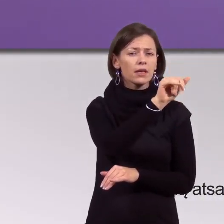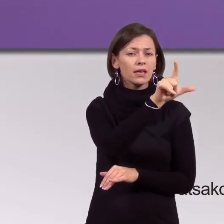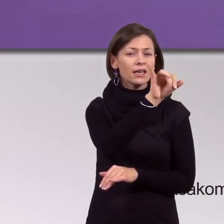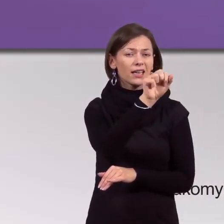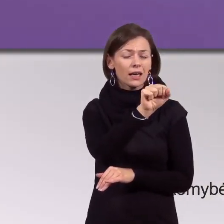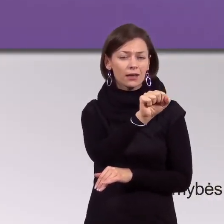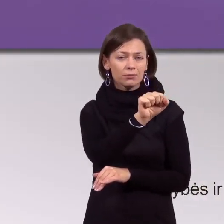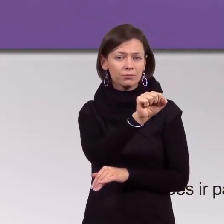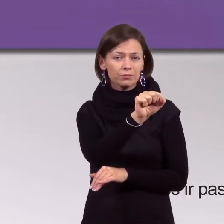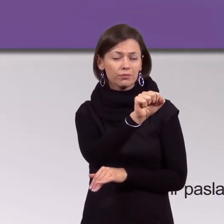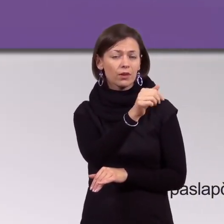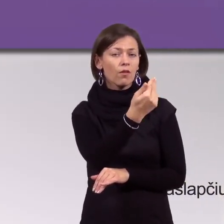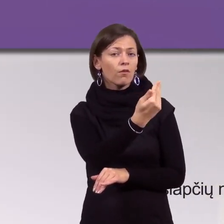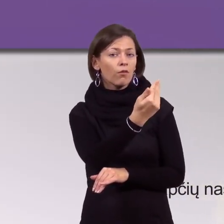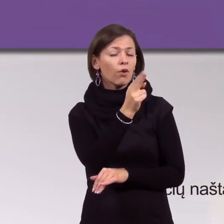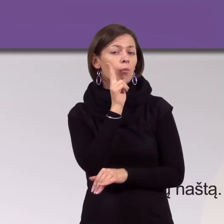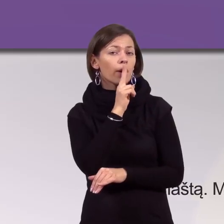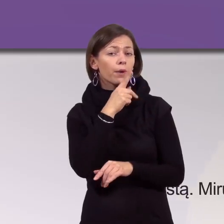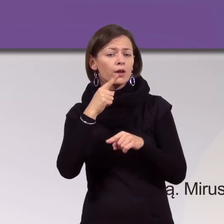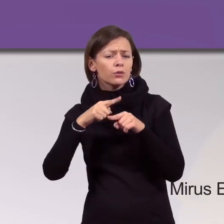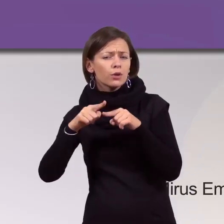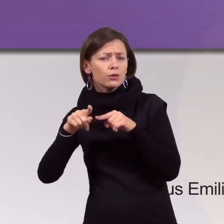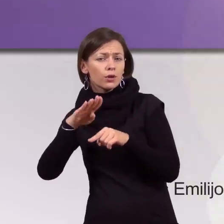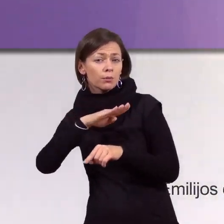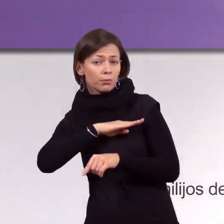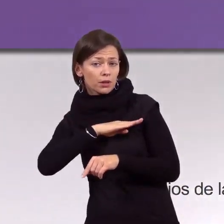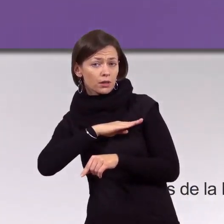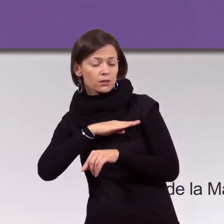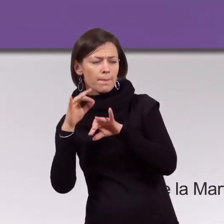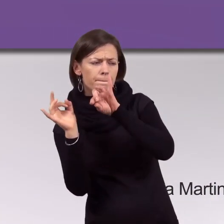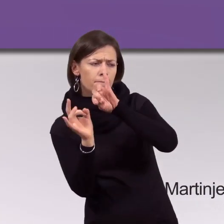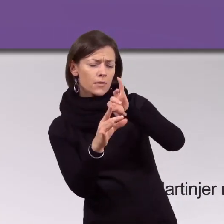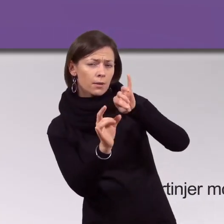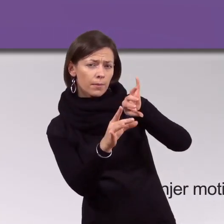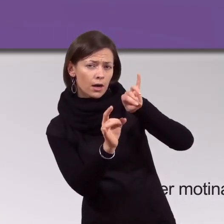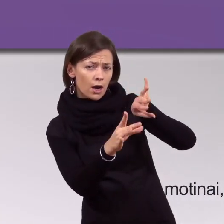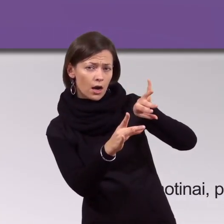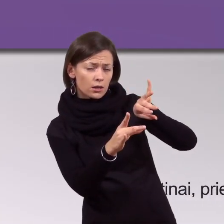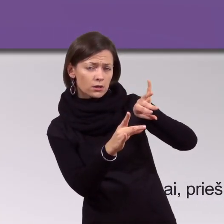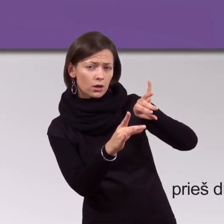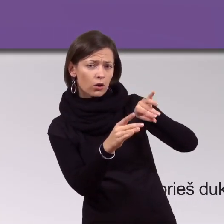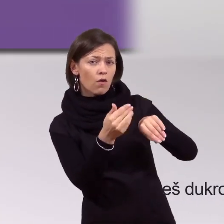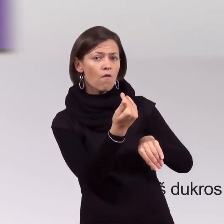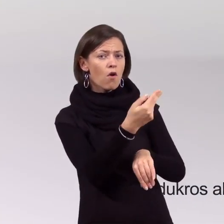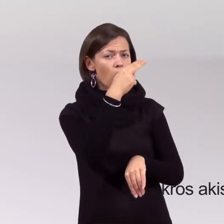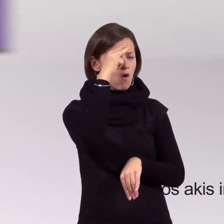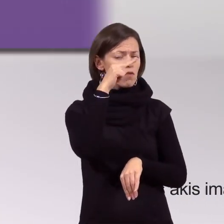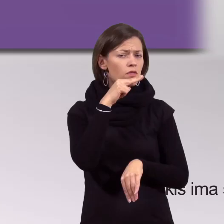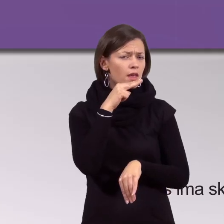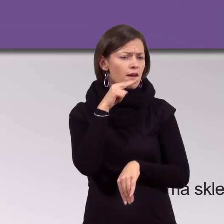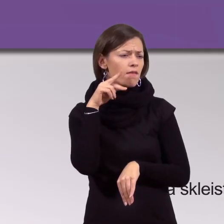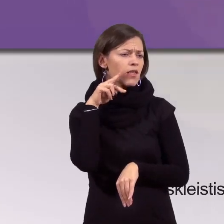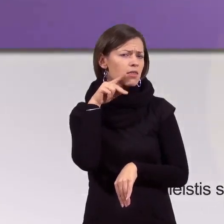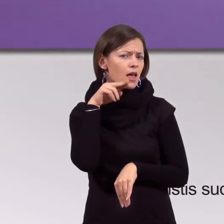motinai prieš dukros akis įmas kleistis sudėtinga ir tragiška šeimos istorija Vedantį į antrojo pasaulinio